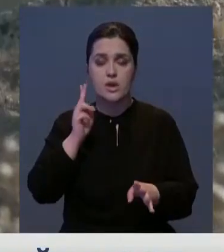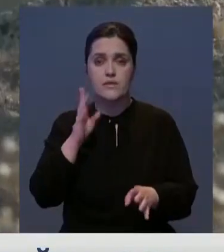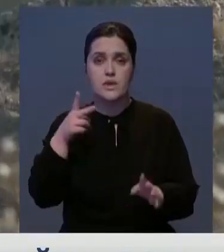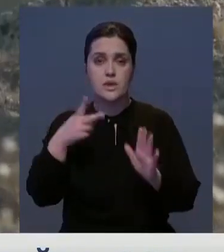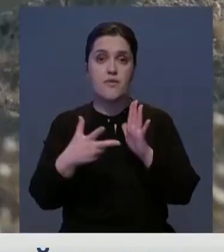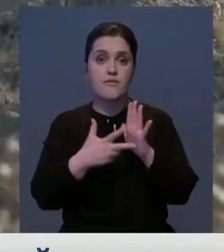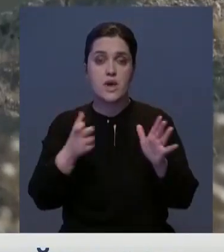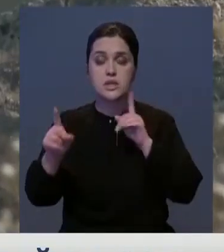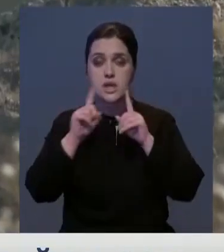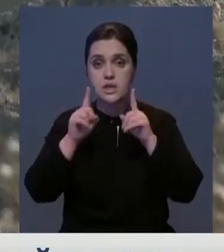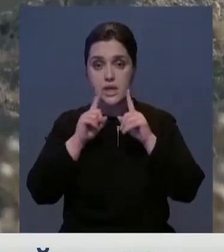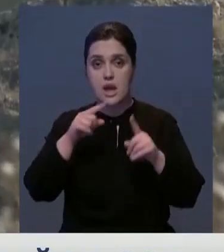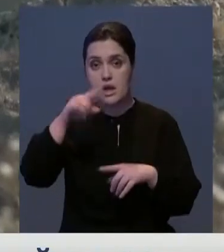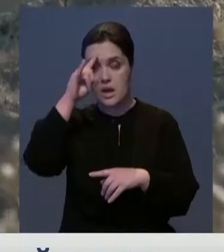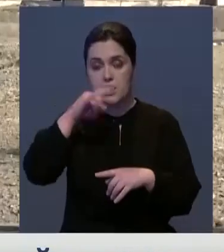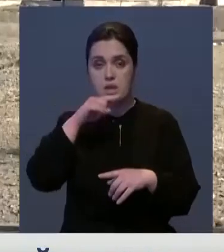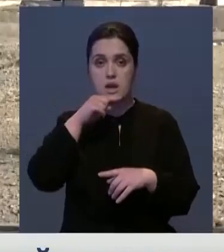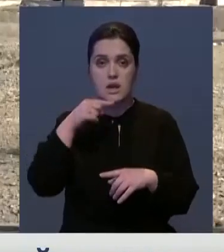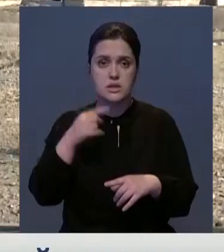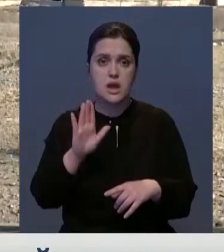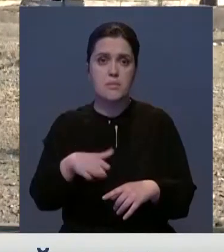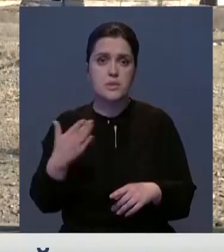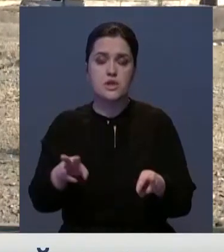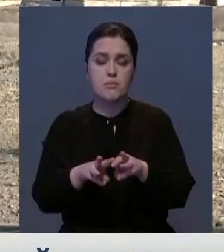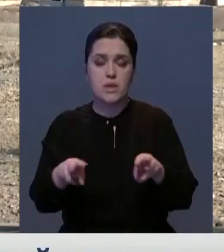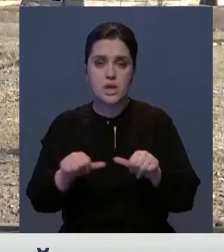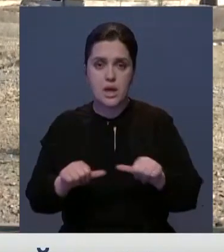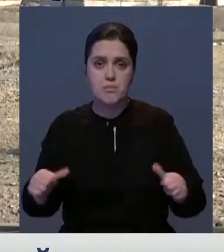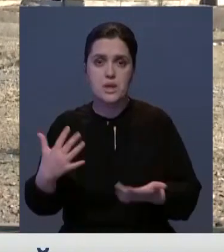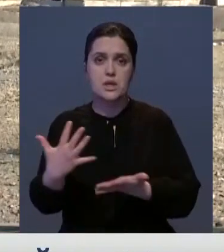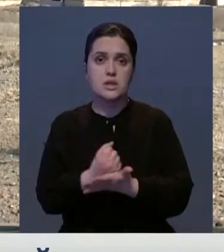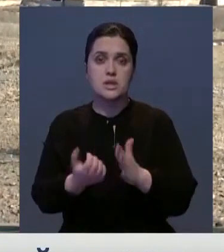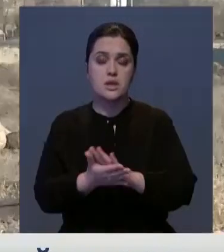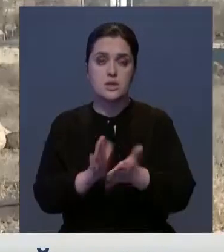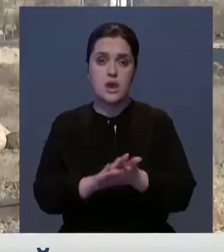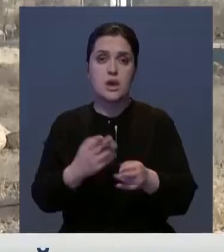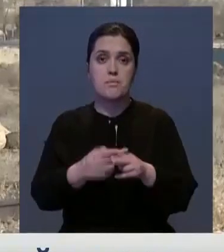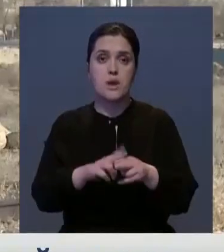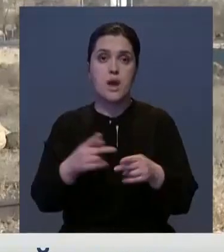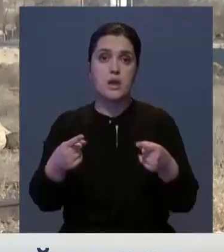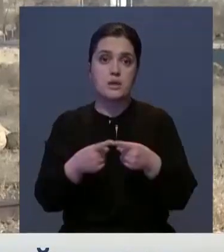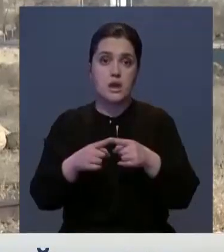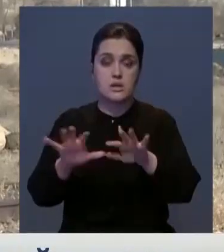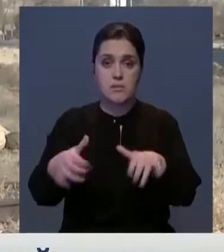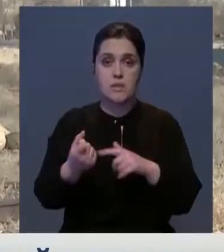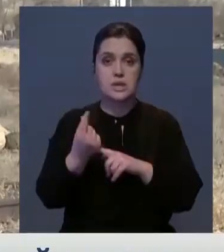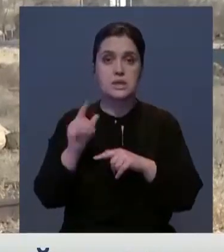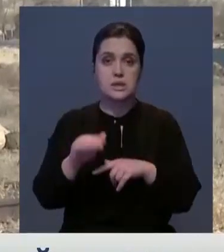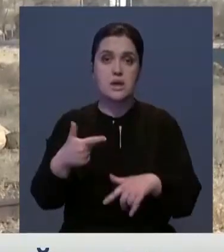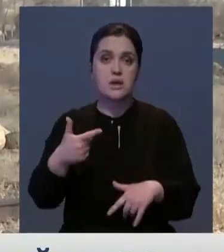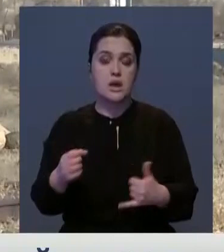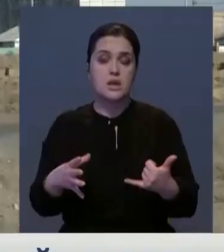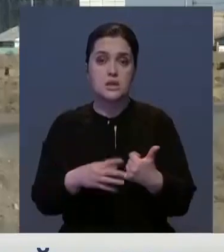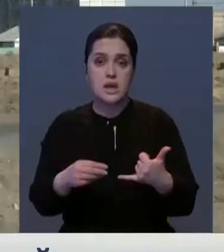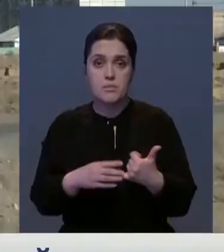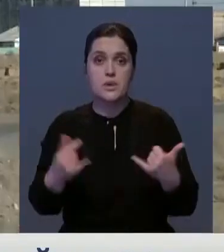На последнем заседании Казахстанской российской межправительственной комиссии достигнута договоренность о выводе из аренды свыше 11 тысяч гектаров земли.